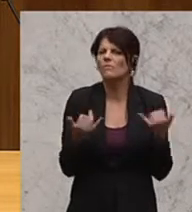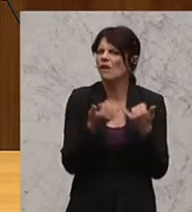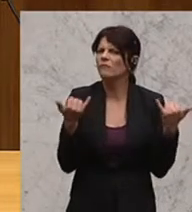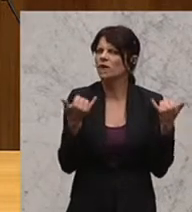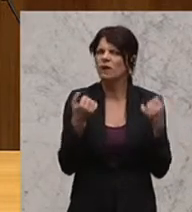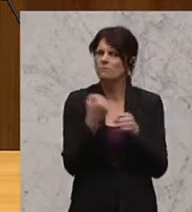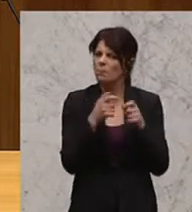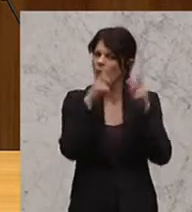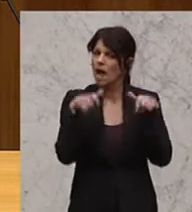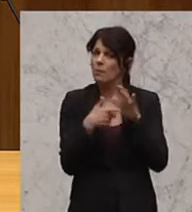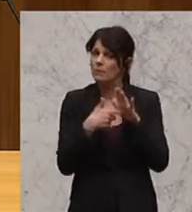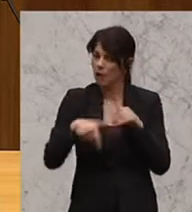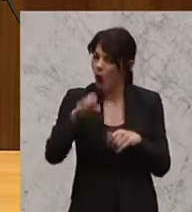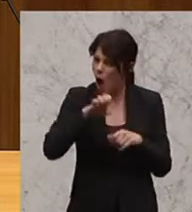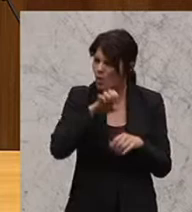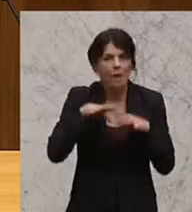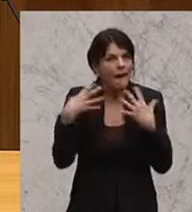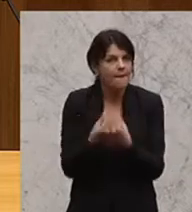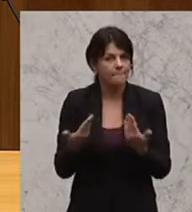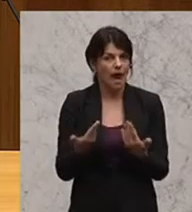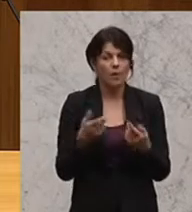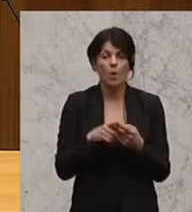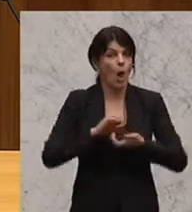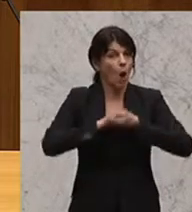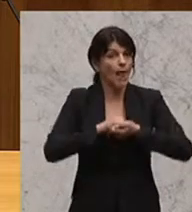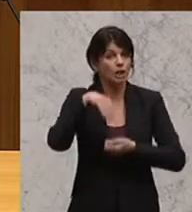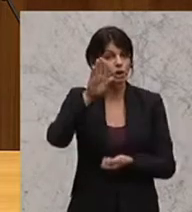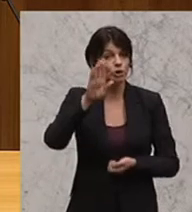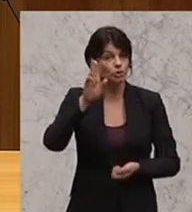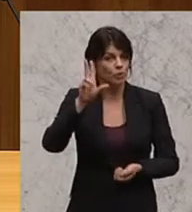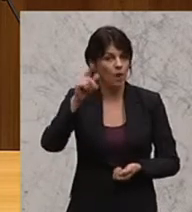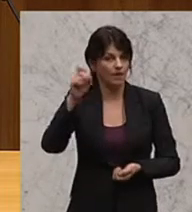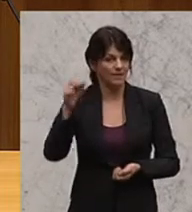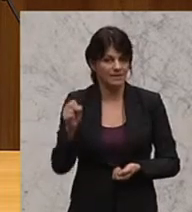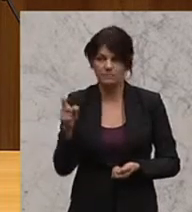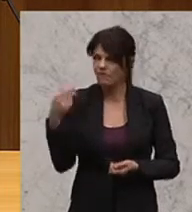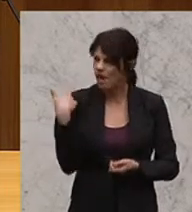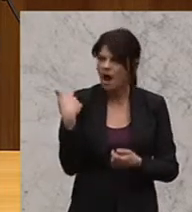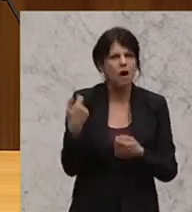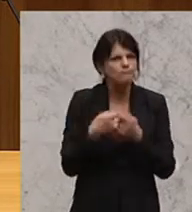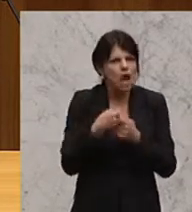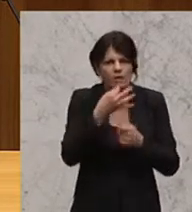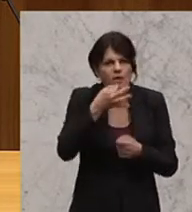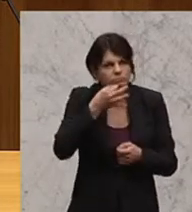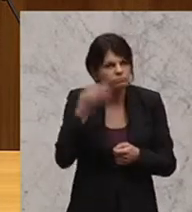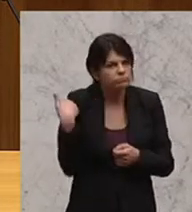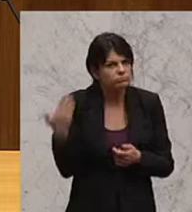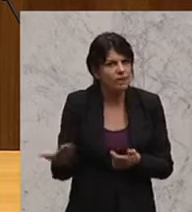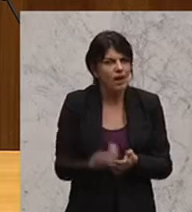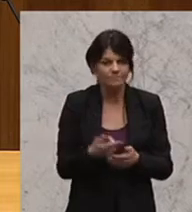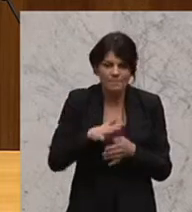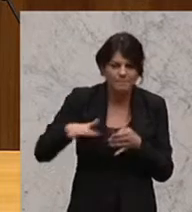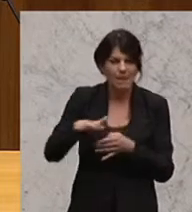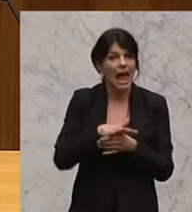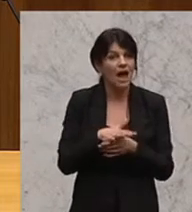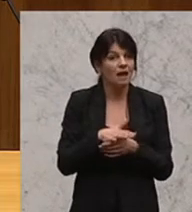Rahmenbedingungen in Europa generell gestaltet. Und der Kollege Schultes hat heute wirklich spannende Ausführungen gemacht zu den